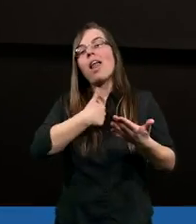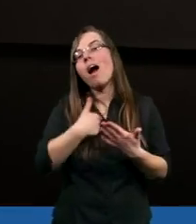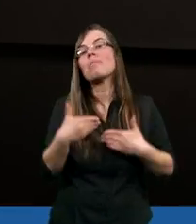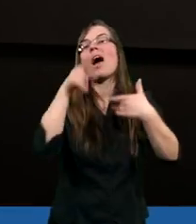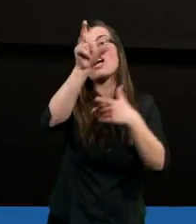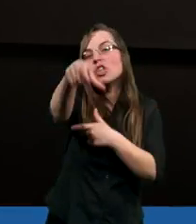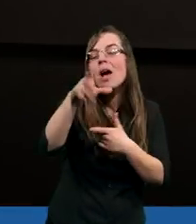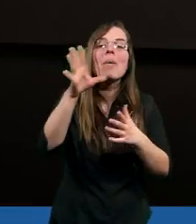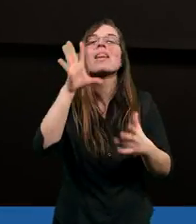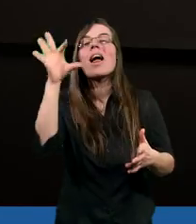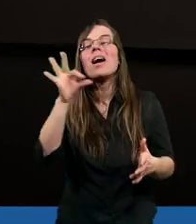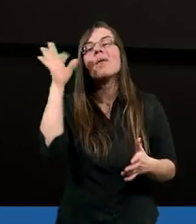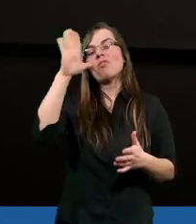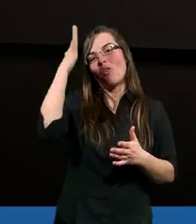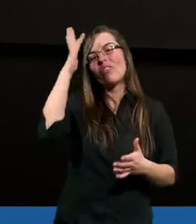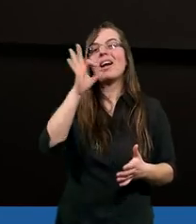najlepsze.